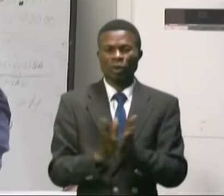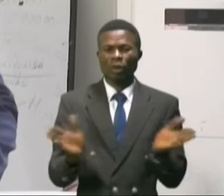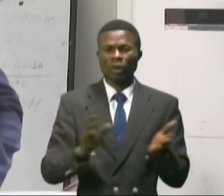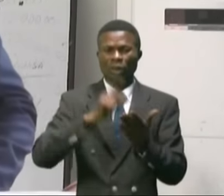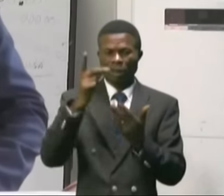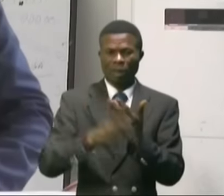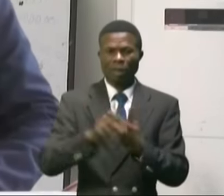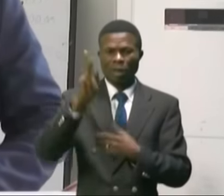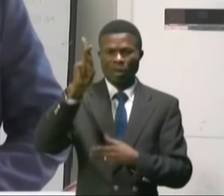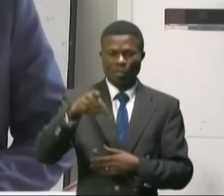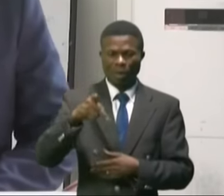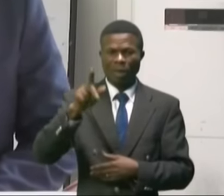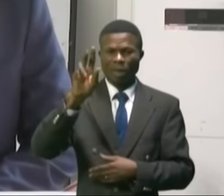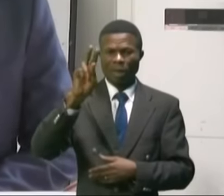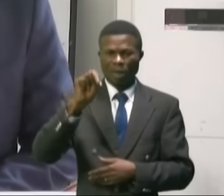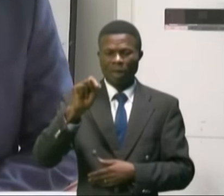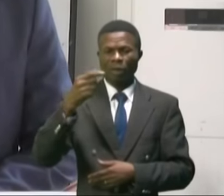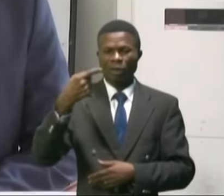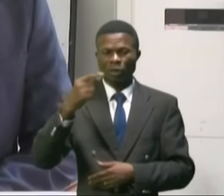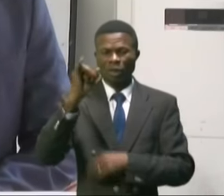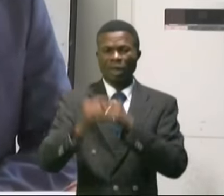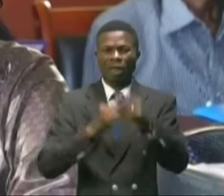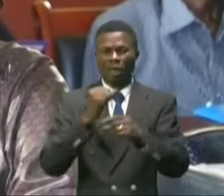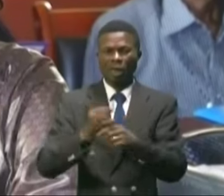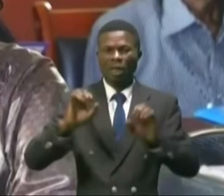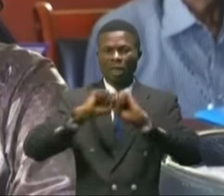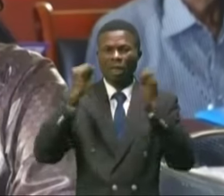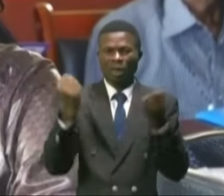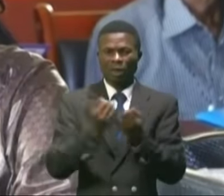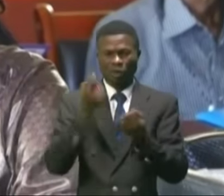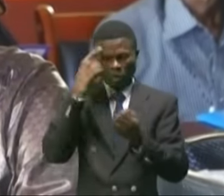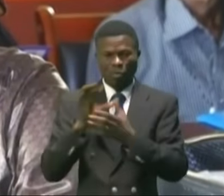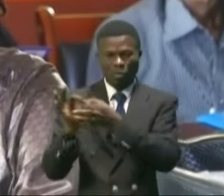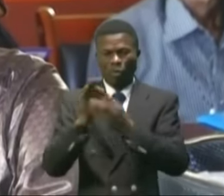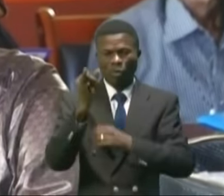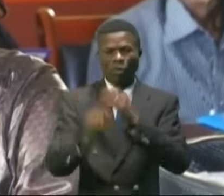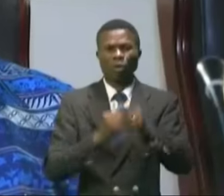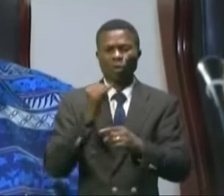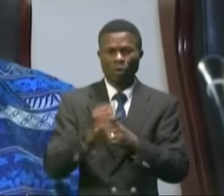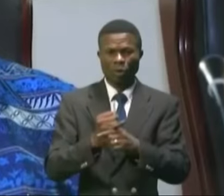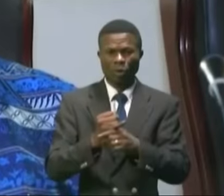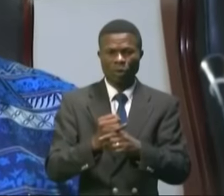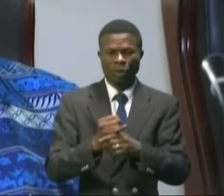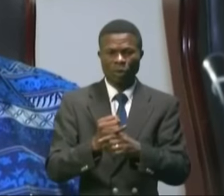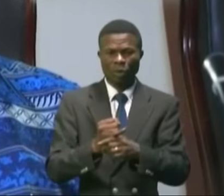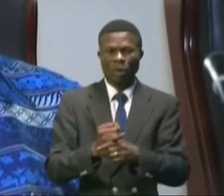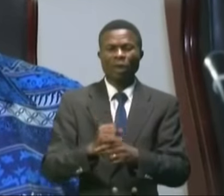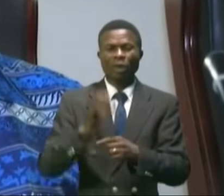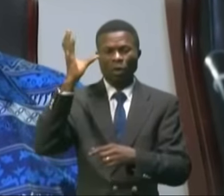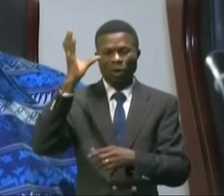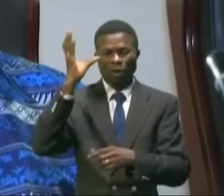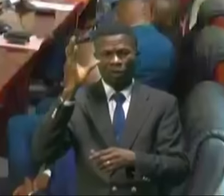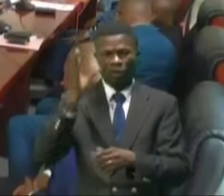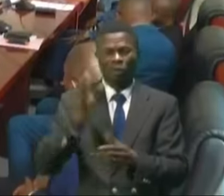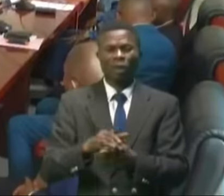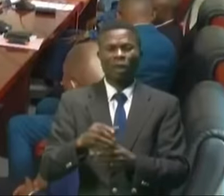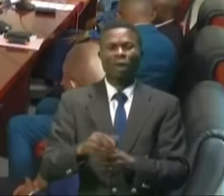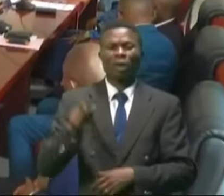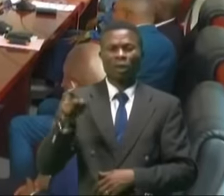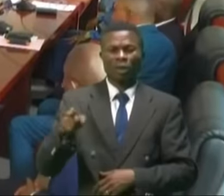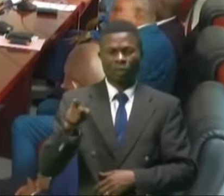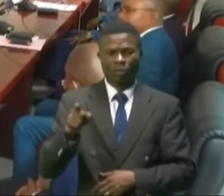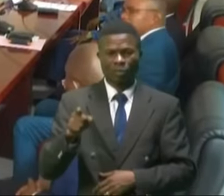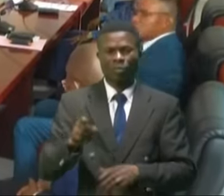VNG International, une agence pour la coopération internationale des municipalités néerlandaises qui